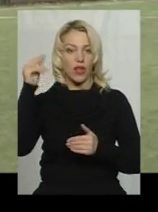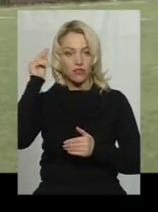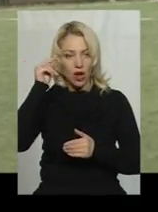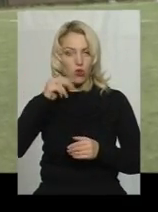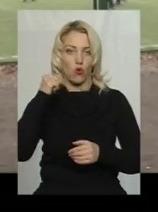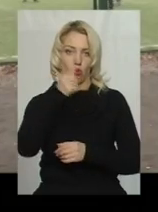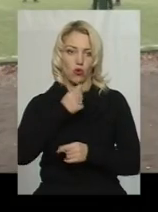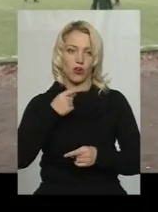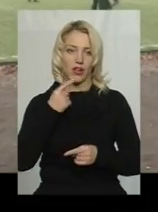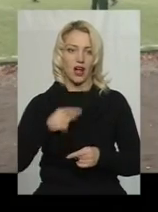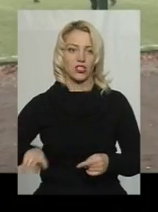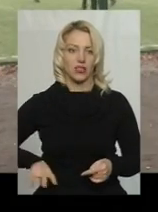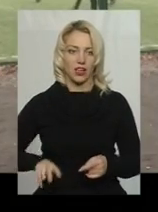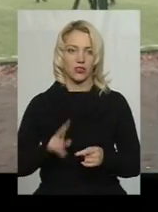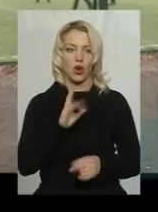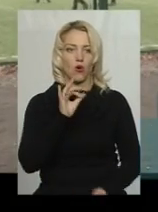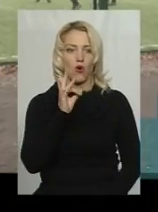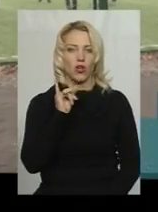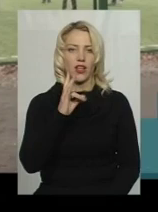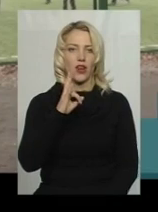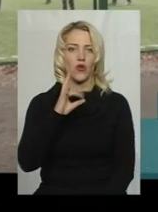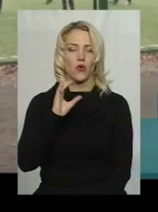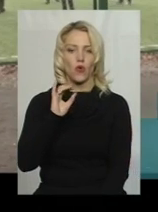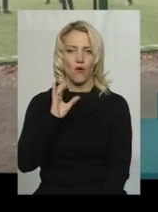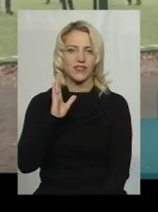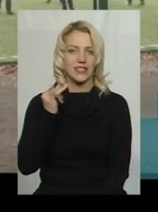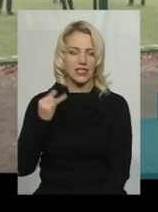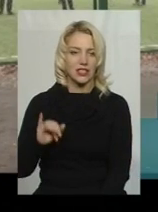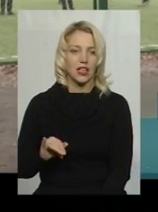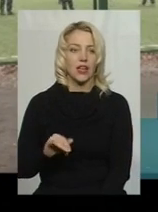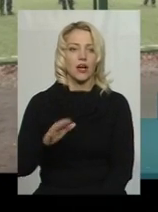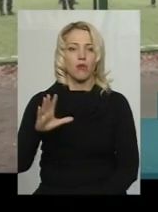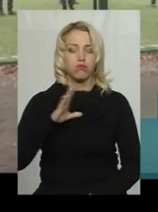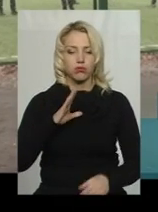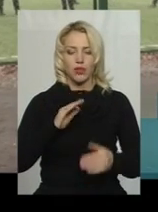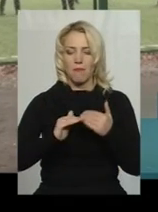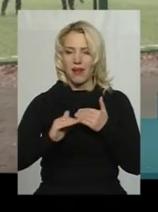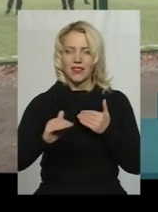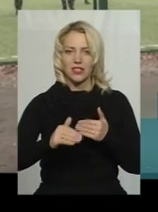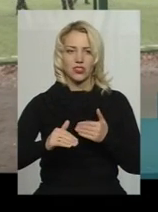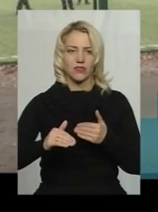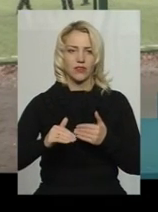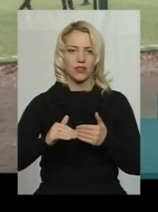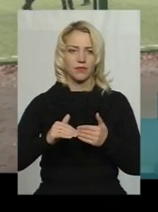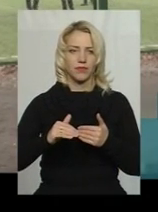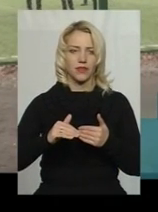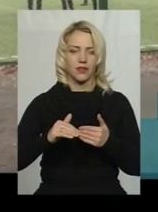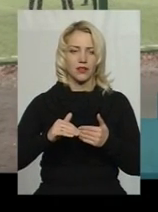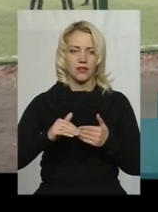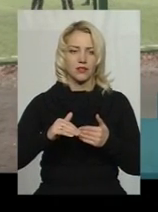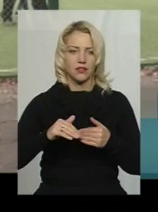закладу Сергій Коріньовський. У нас був майданчик звідсіву, була груда